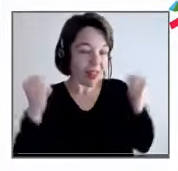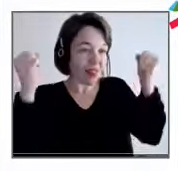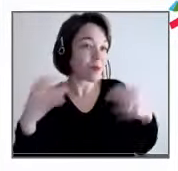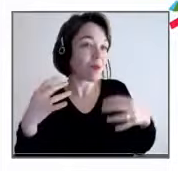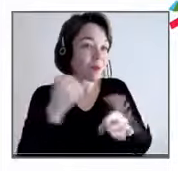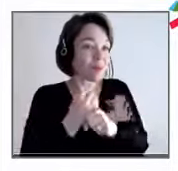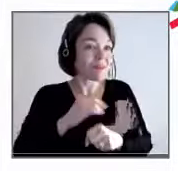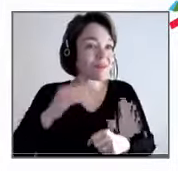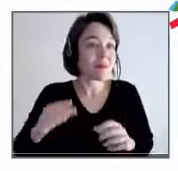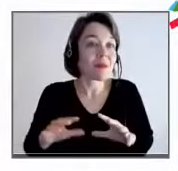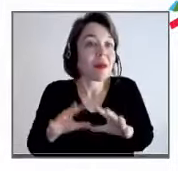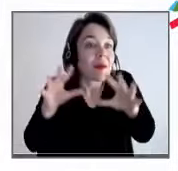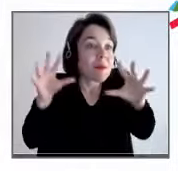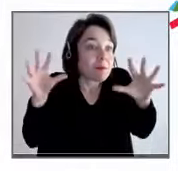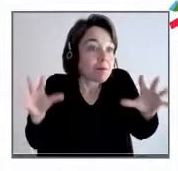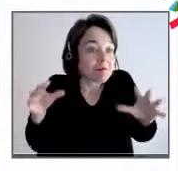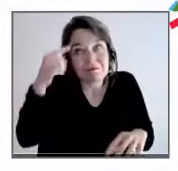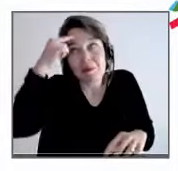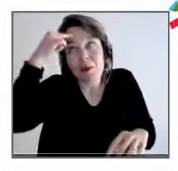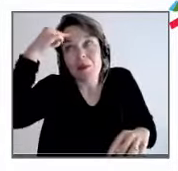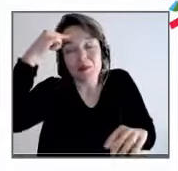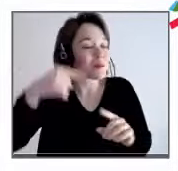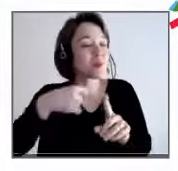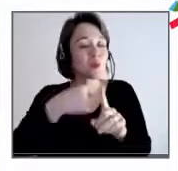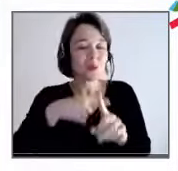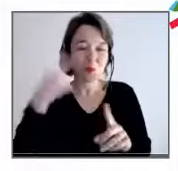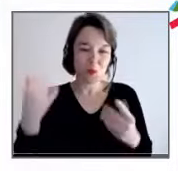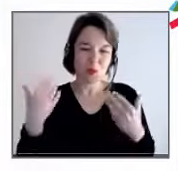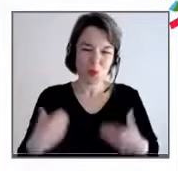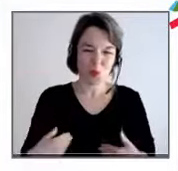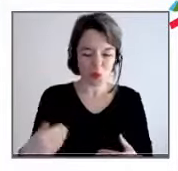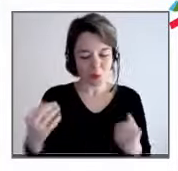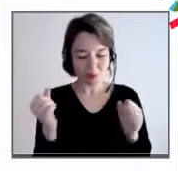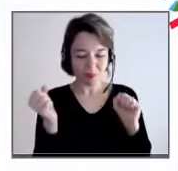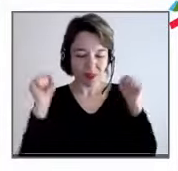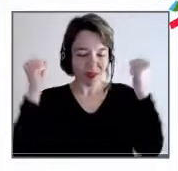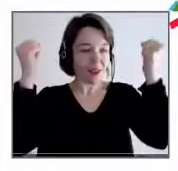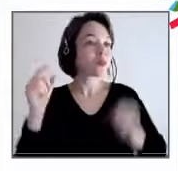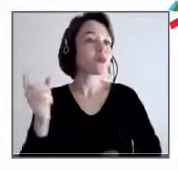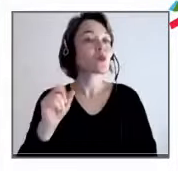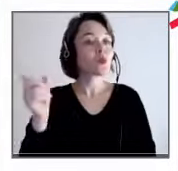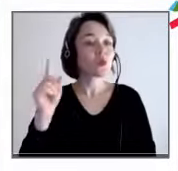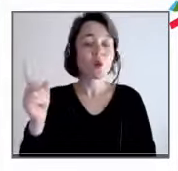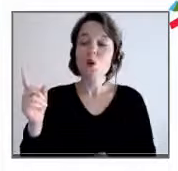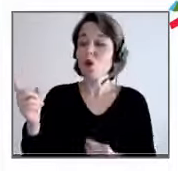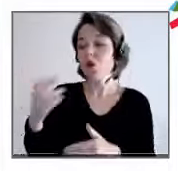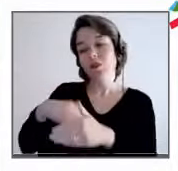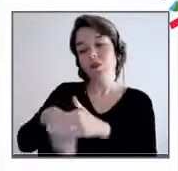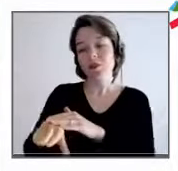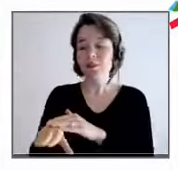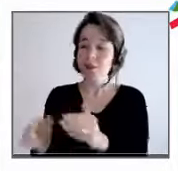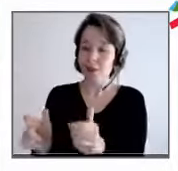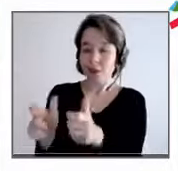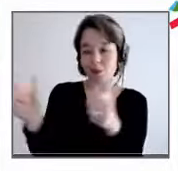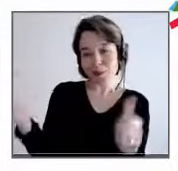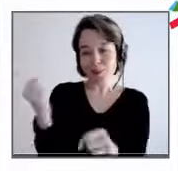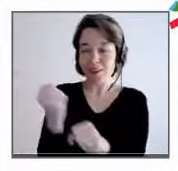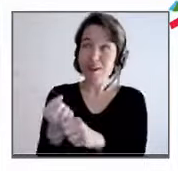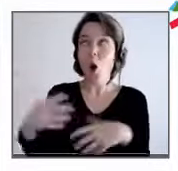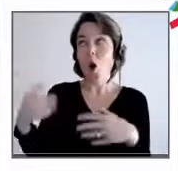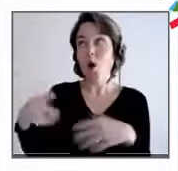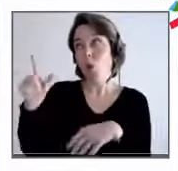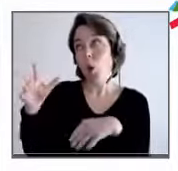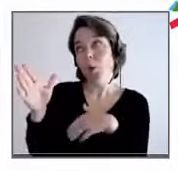pas non plus toujours agacée. L'histoire du bonheur au travail, oui, parce que c'était une mode. Et c'est toujours un peu agaçant de voir des grandes